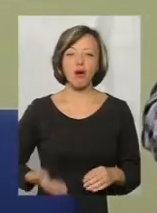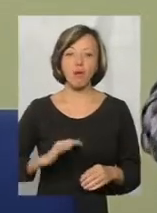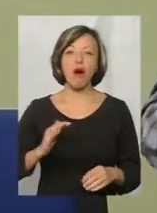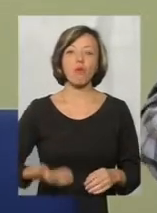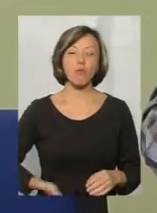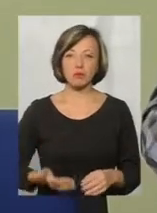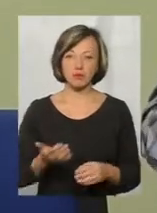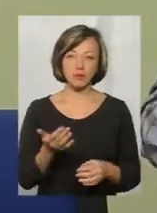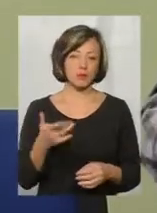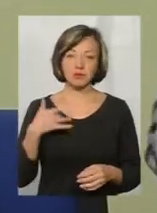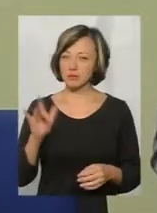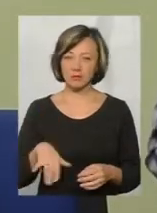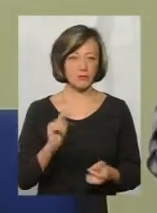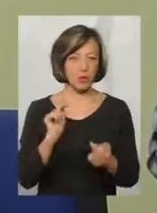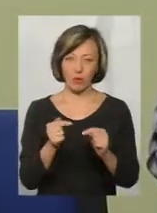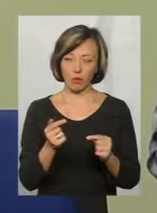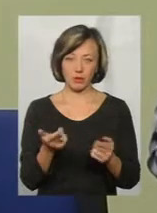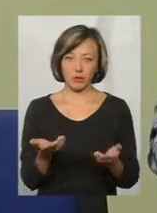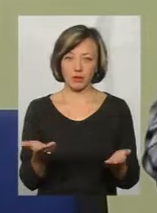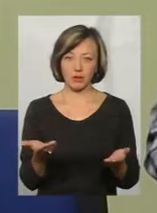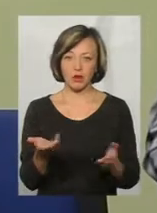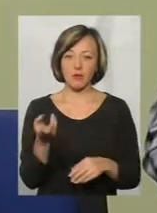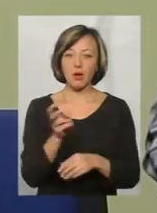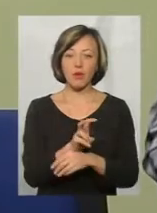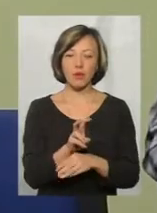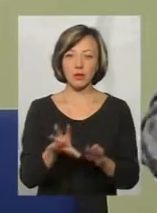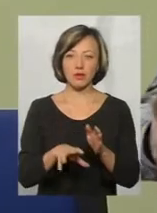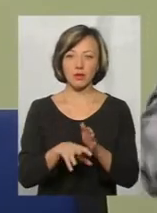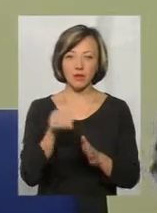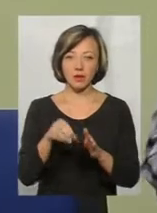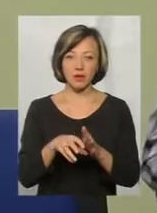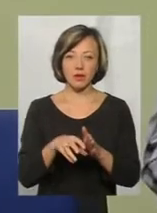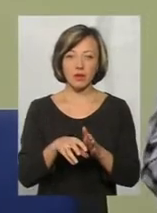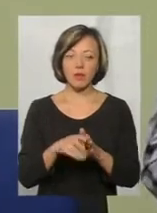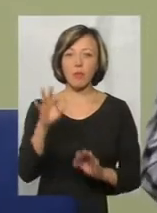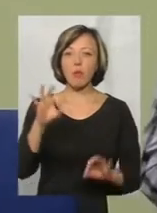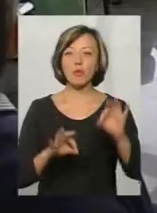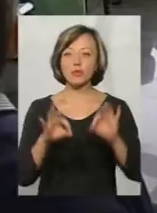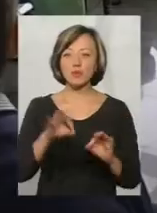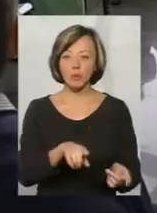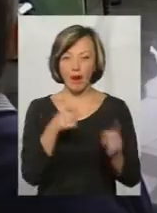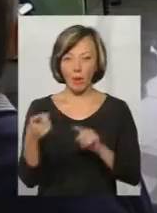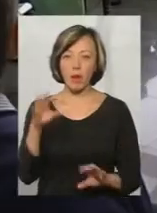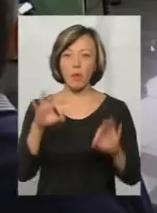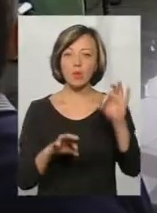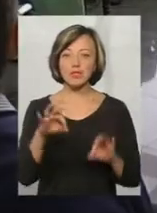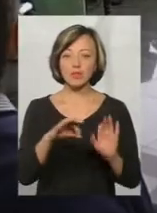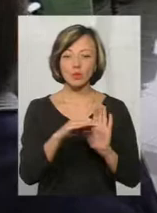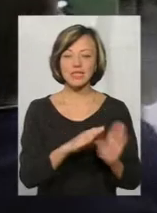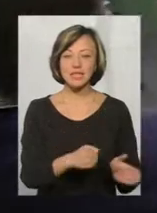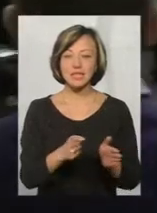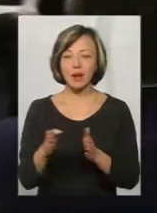проти приходу на пропорційну систему. Оптимізувати та